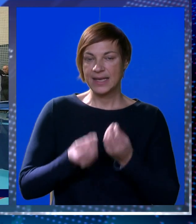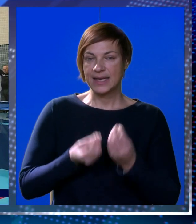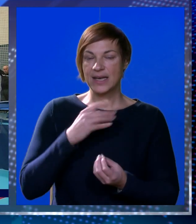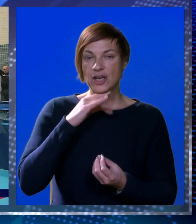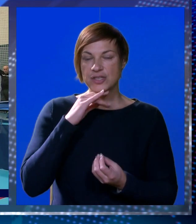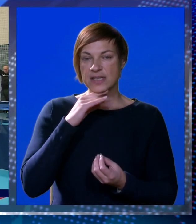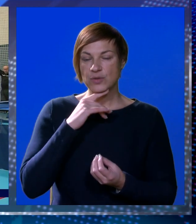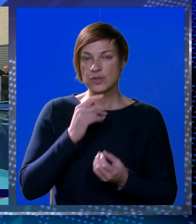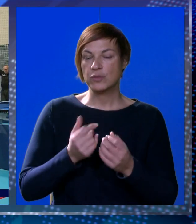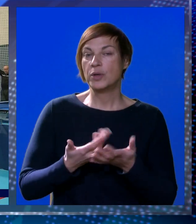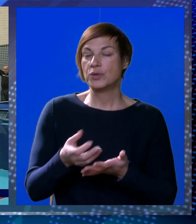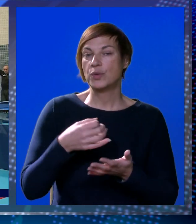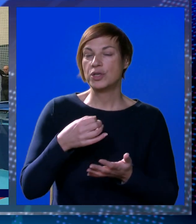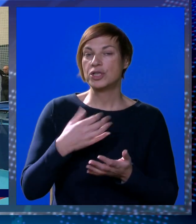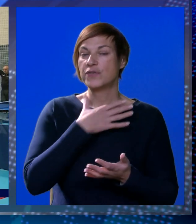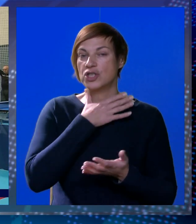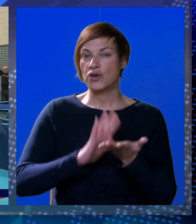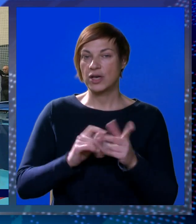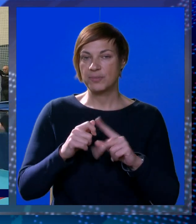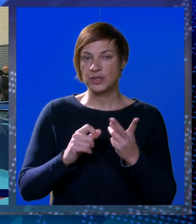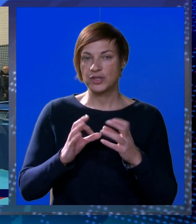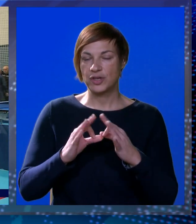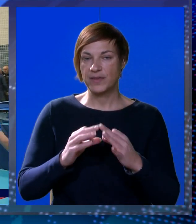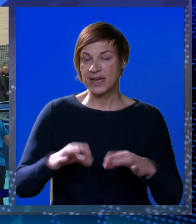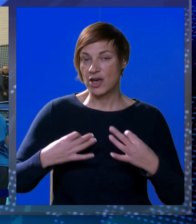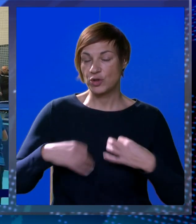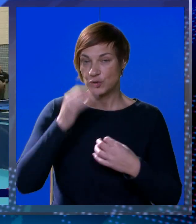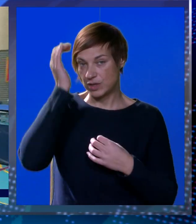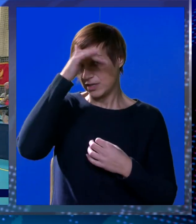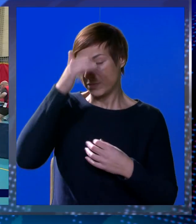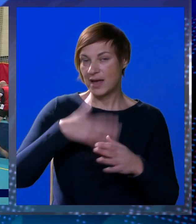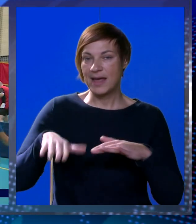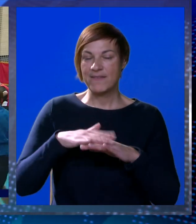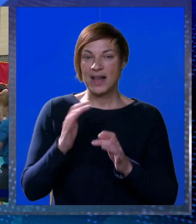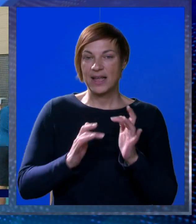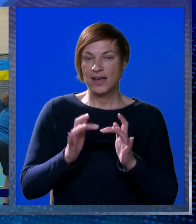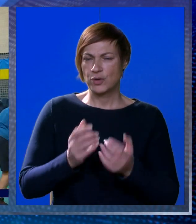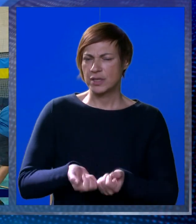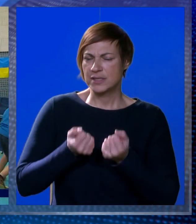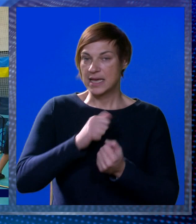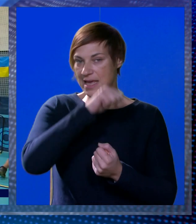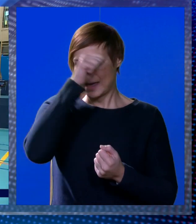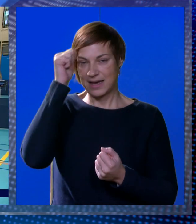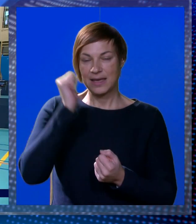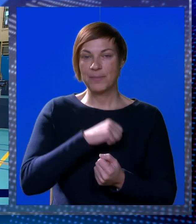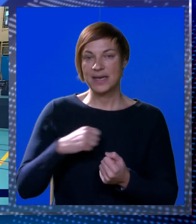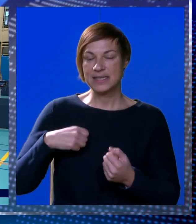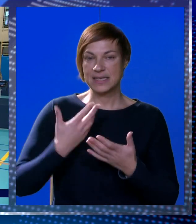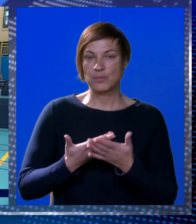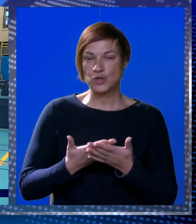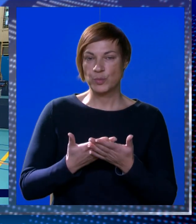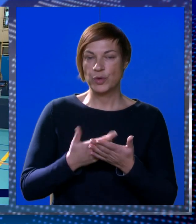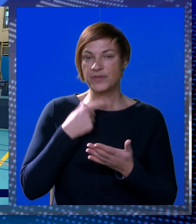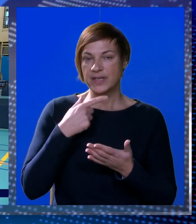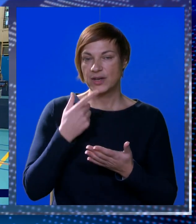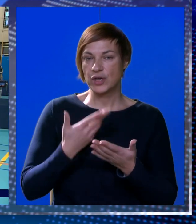Igralo se u subotu u dvorani osnovne škole Montovirna od jutra do mraka. Velika konkurencija i jaka imena. Samo su